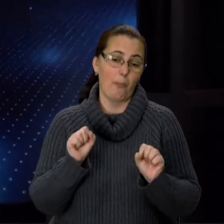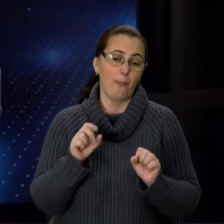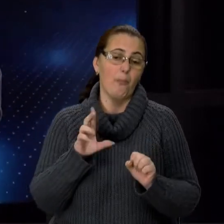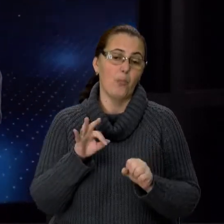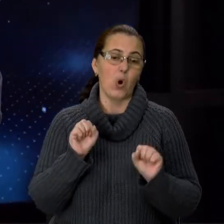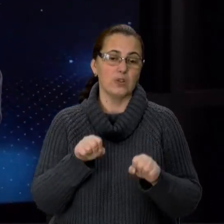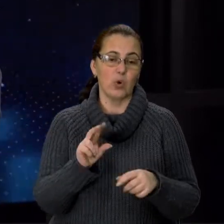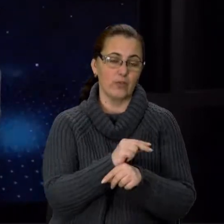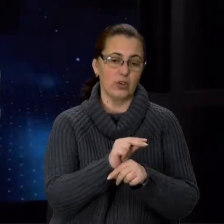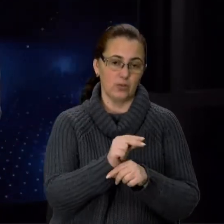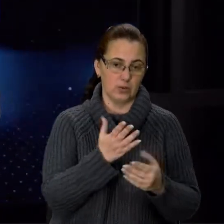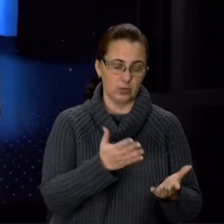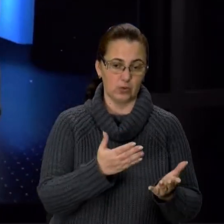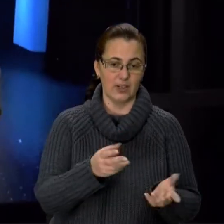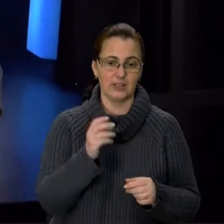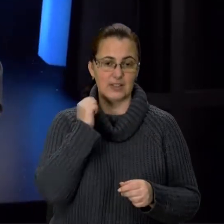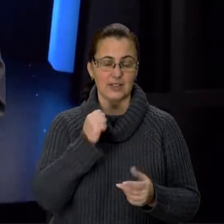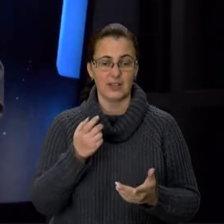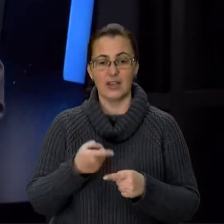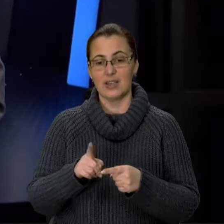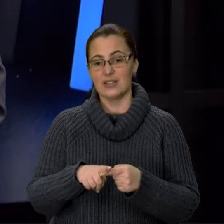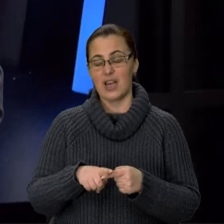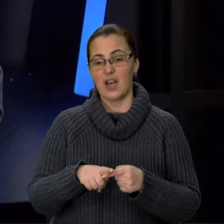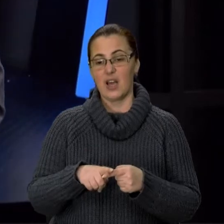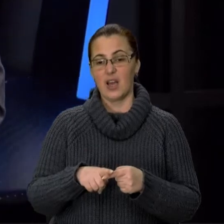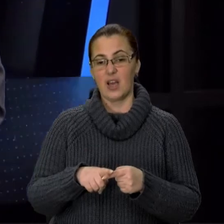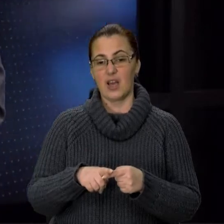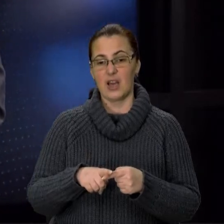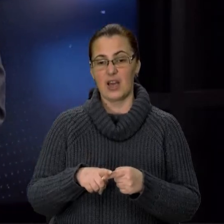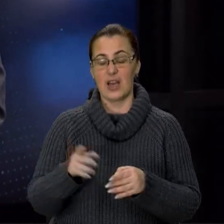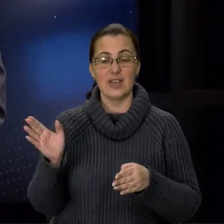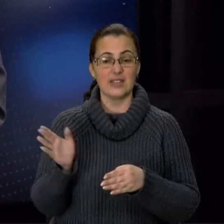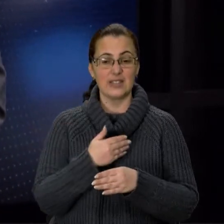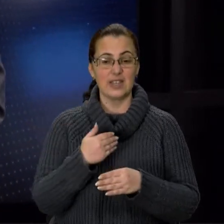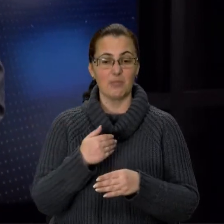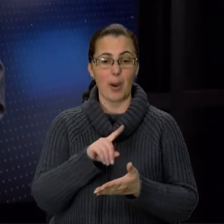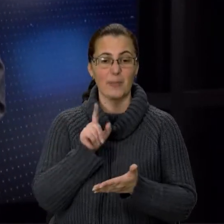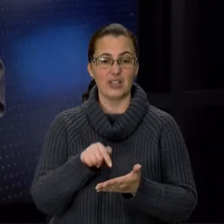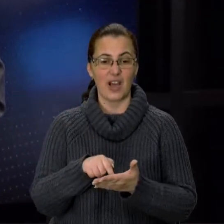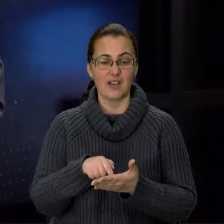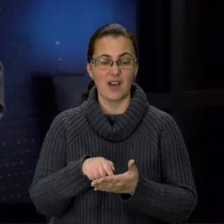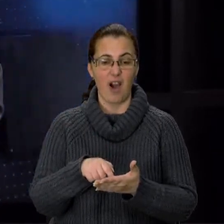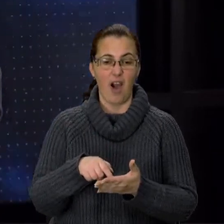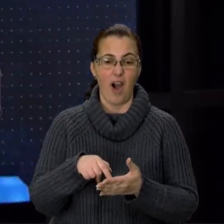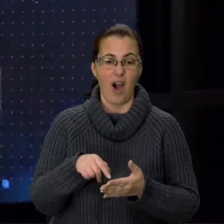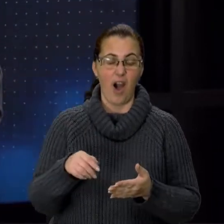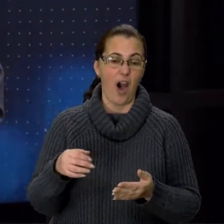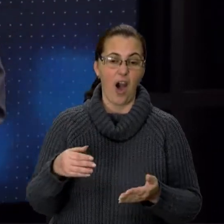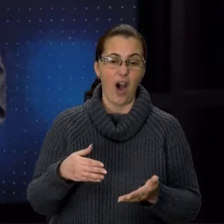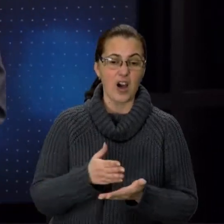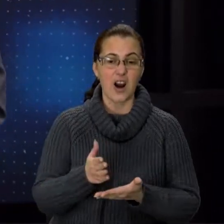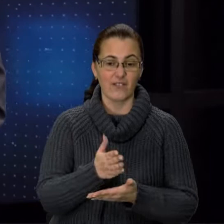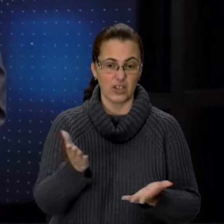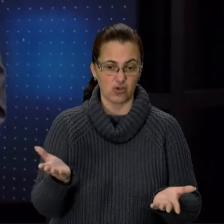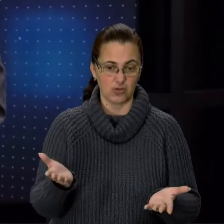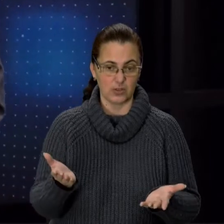краще, швидше ремонтувати. Це, можливо, зніме, це не можливо, а зніме все-таки питання графічності, трошки дасть підтримати. І це